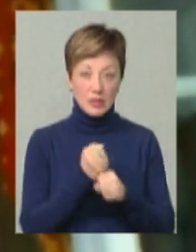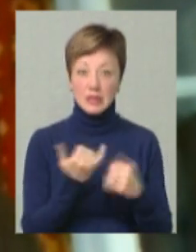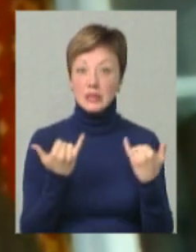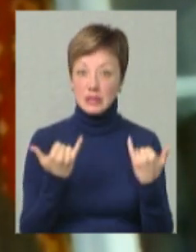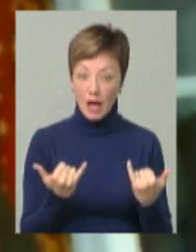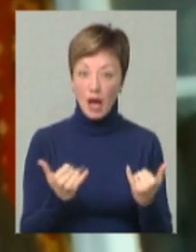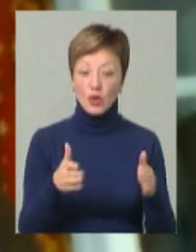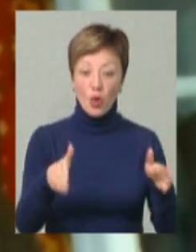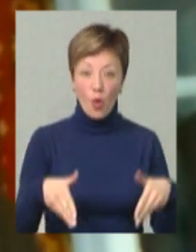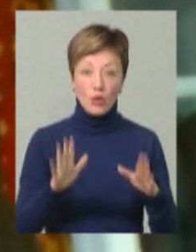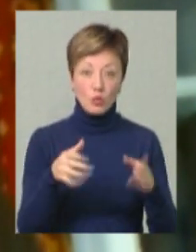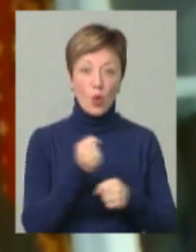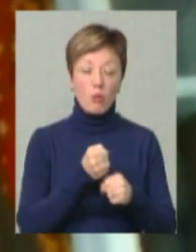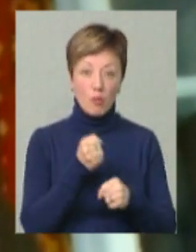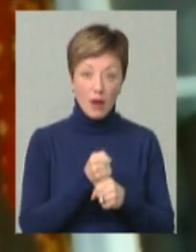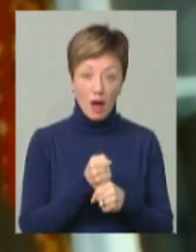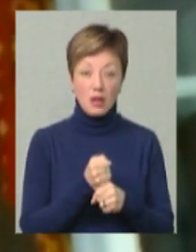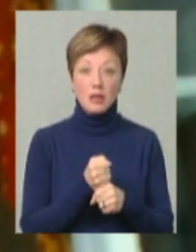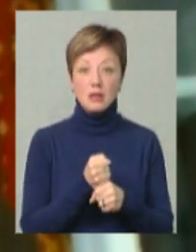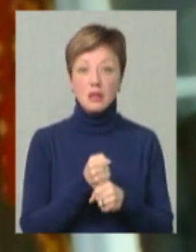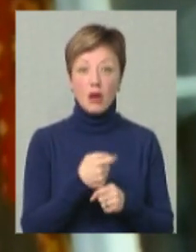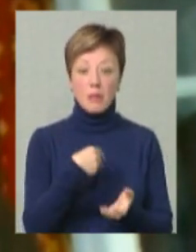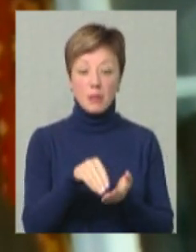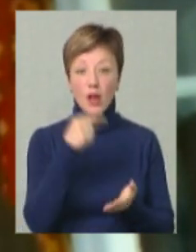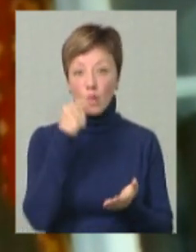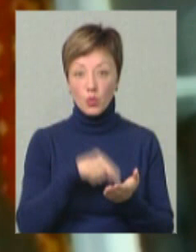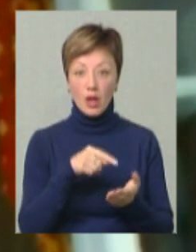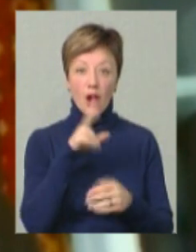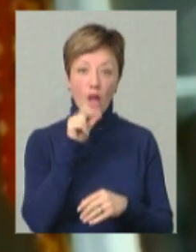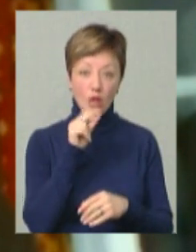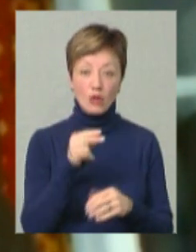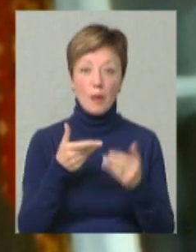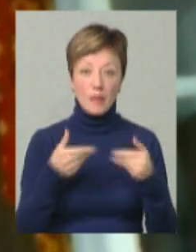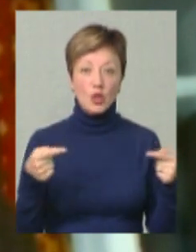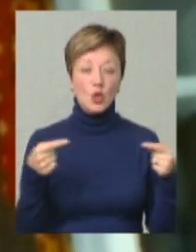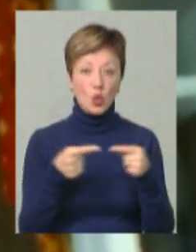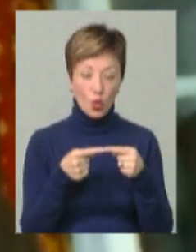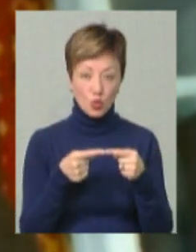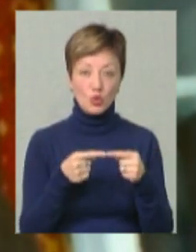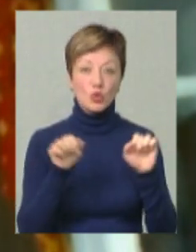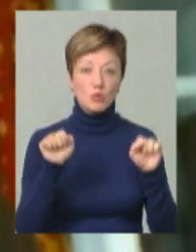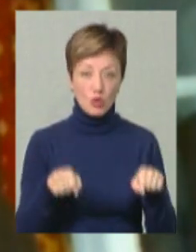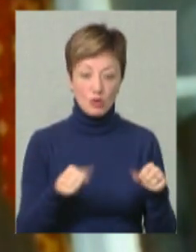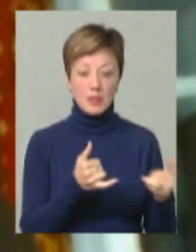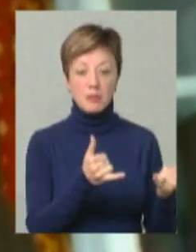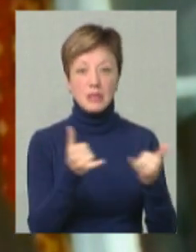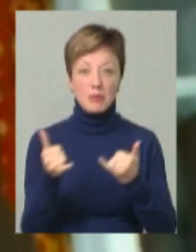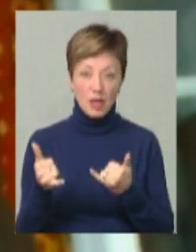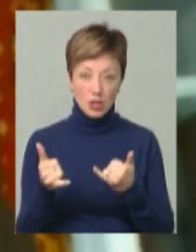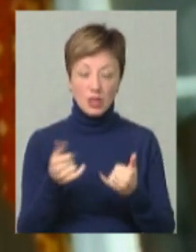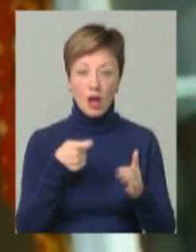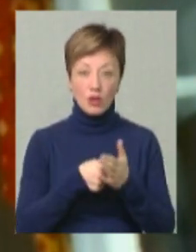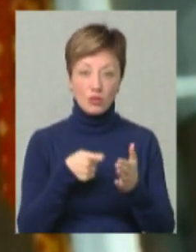город буде оброблятися, вже придбали курей, придбали качок, і ми точно зможемо забезпечити